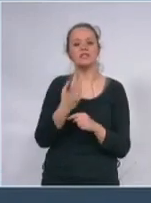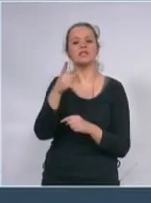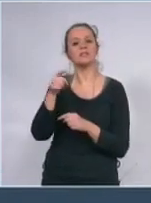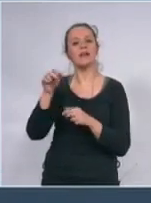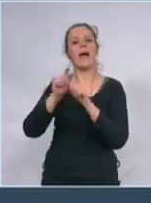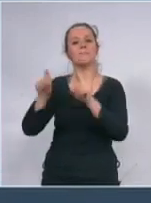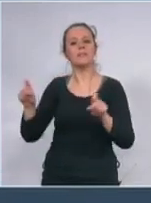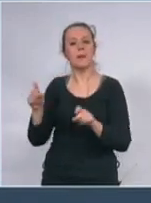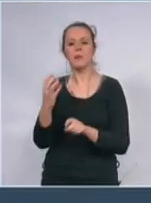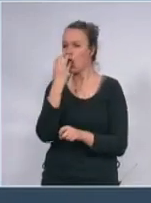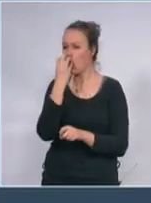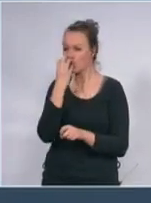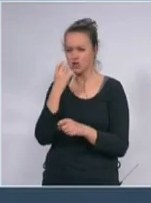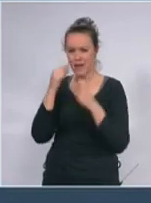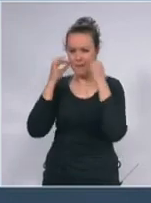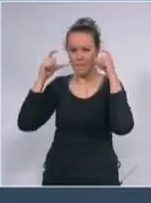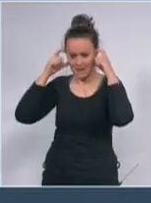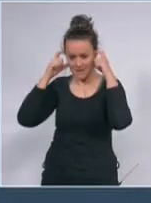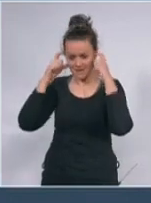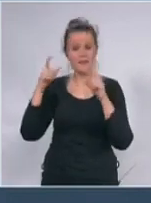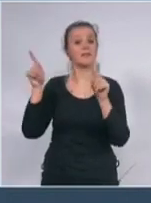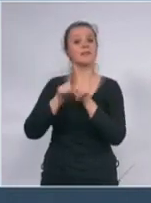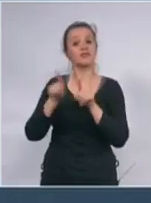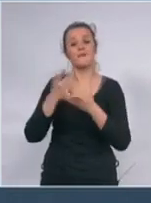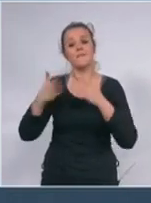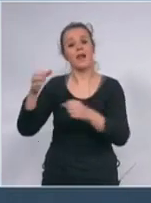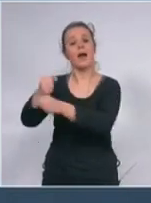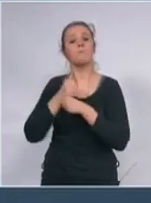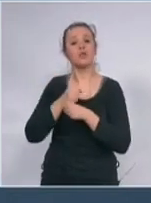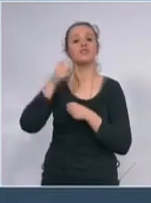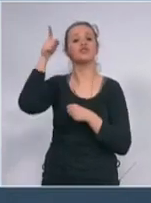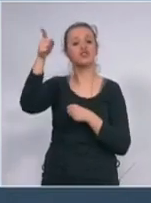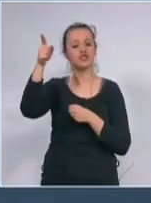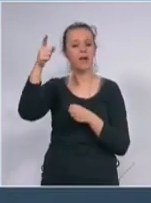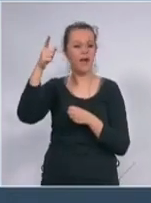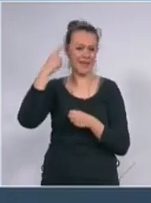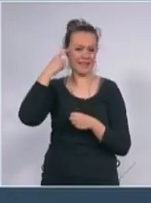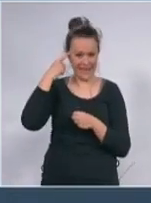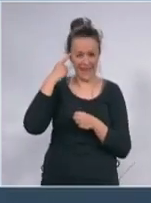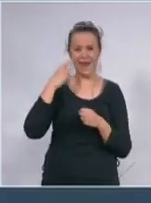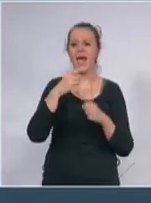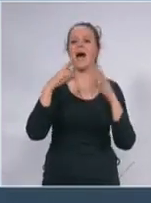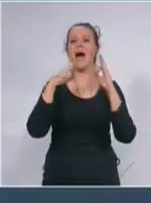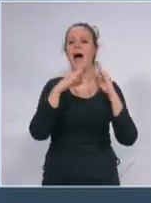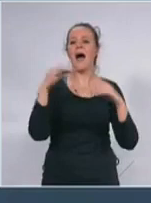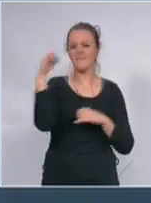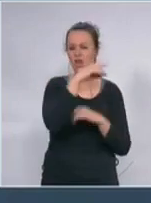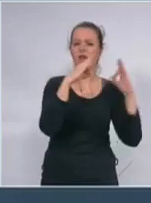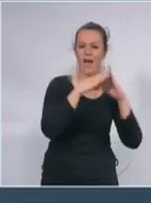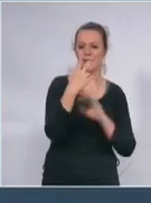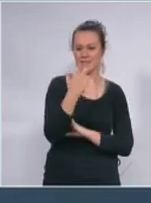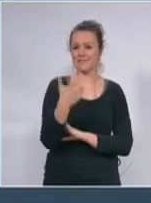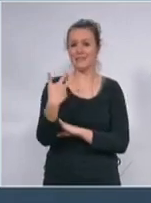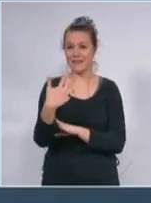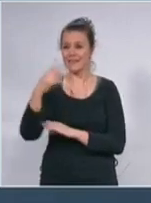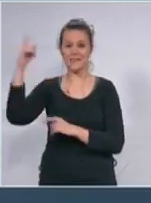večeras kada stiže Kineska pomoć u prvom avionu A330. Odma taj A330 koji je najveći naš avion vraćamo za Kinu. I